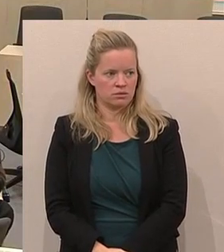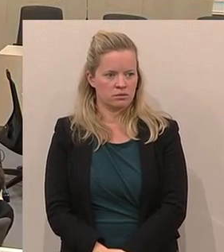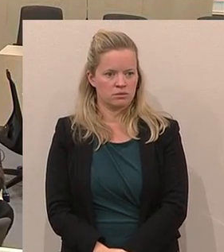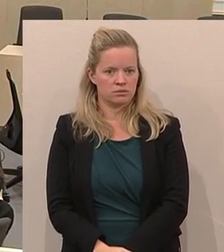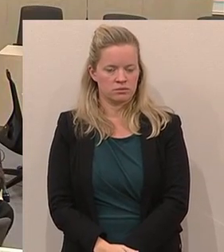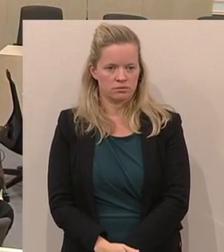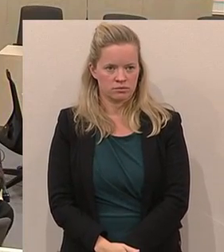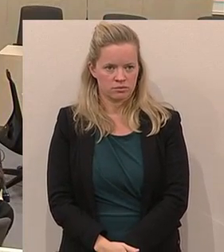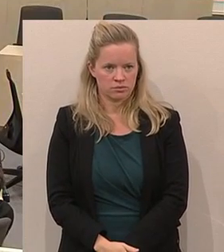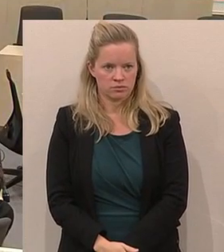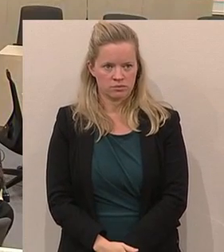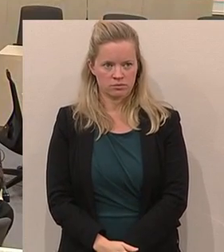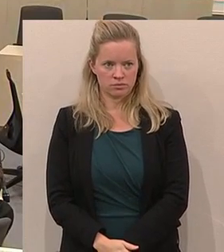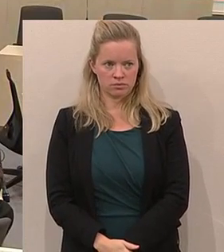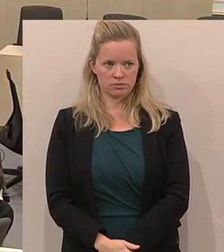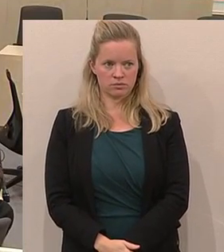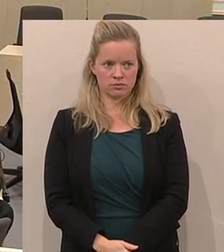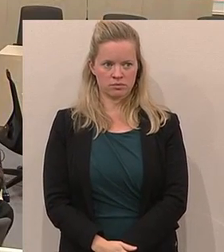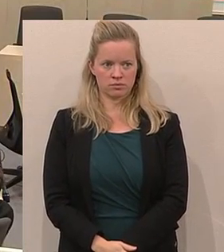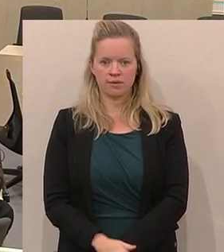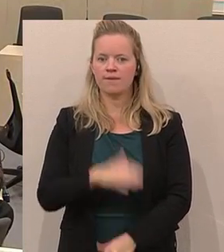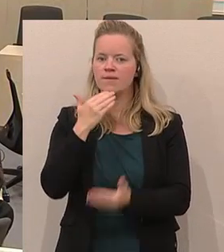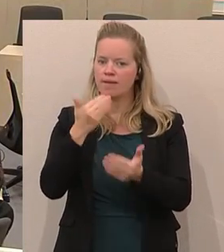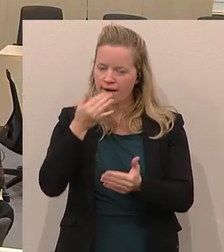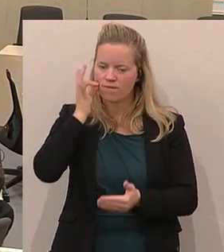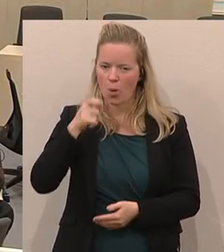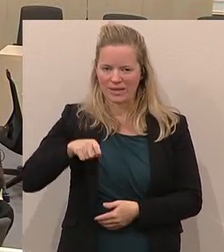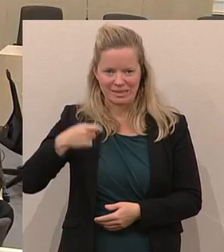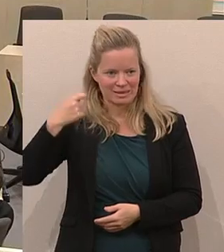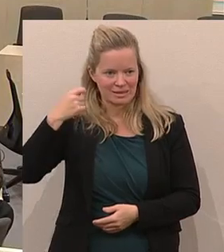des fraktionslosen Zingl sein.